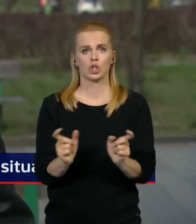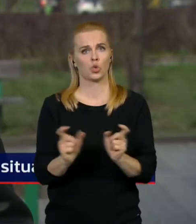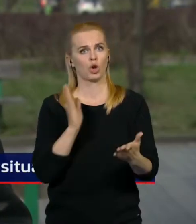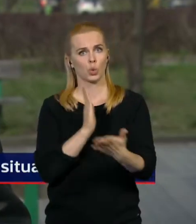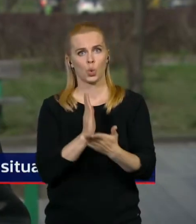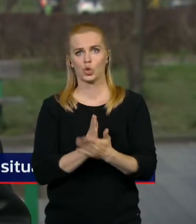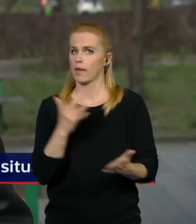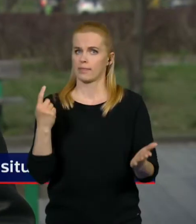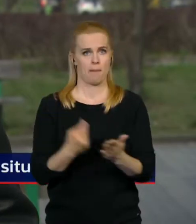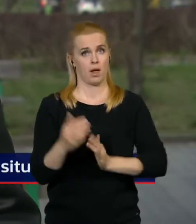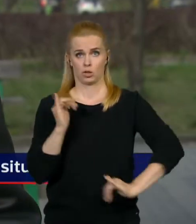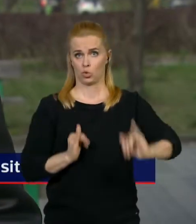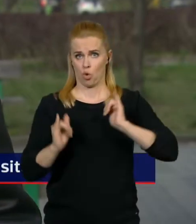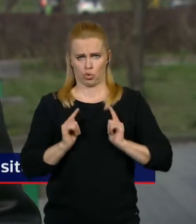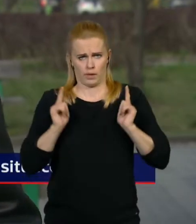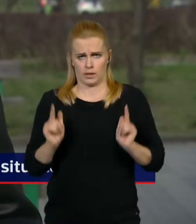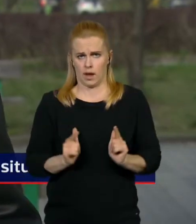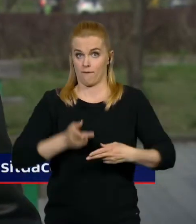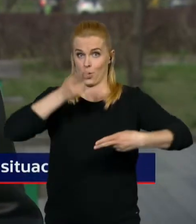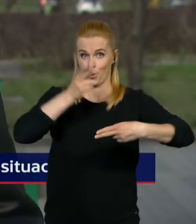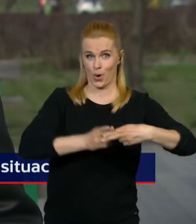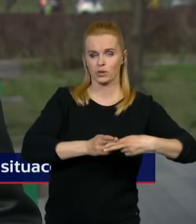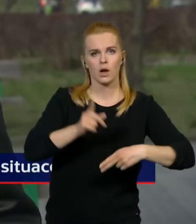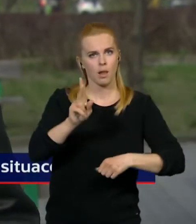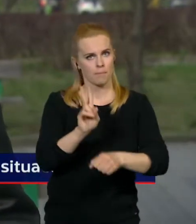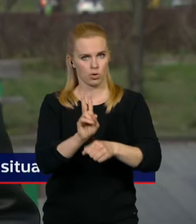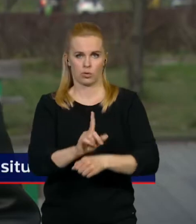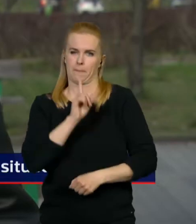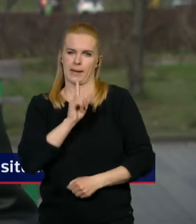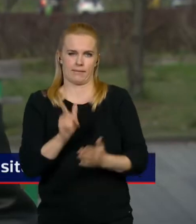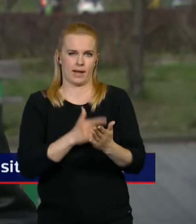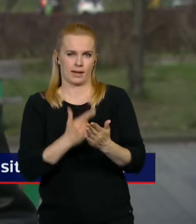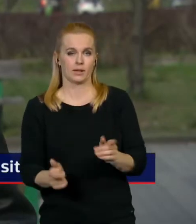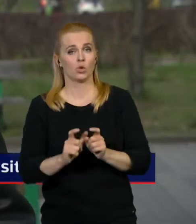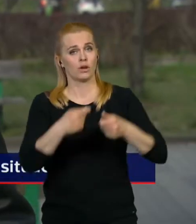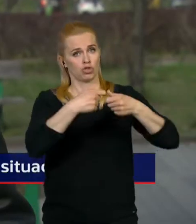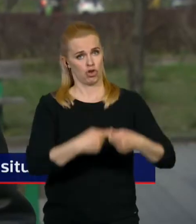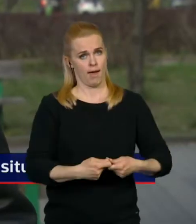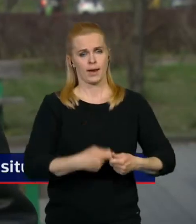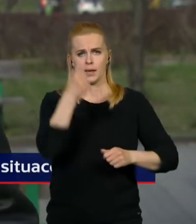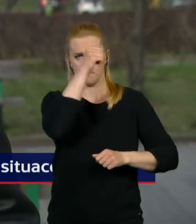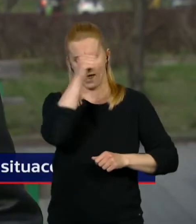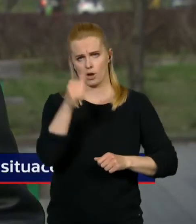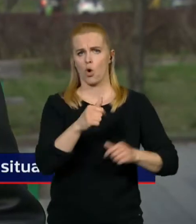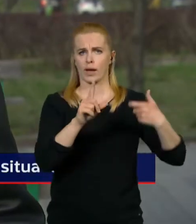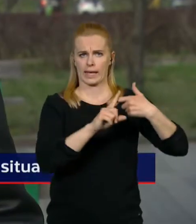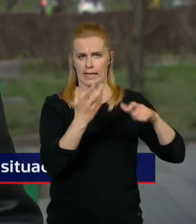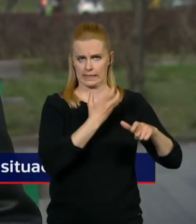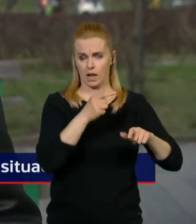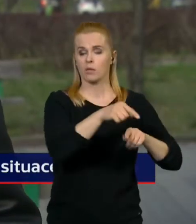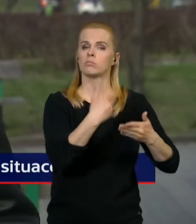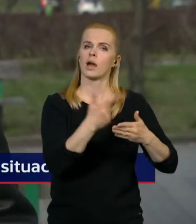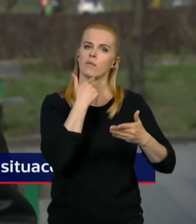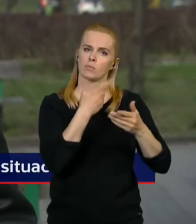platit dál nouzový stav. To ovšem není pravda. Člen naší skupiny, ústavní právník profesor Jan Kisela jasně říká, že